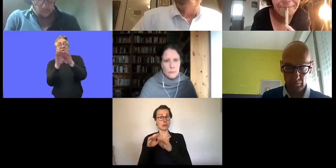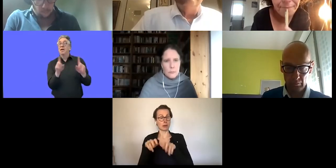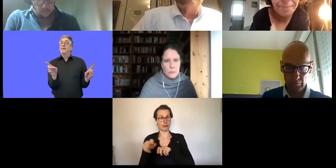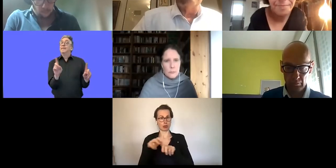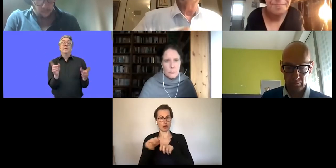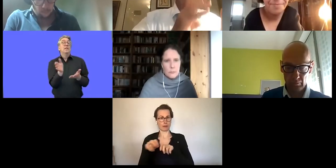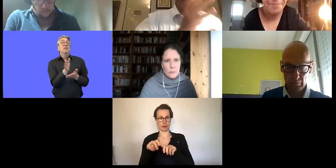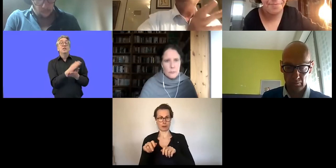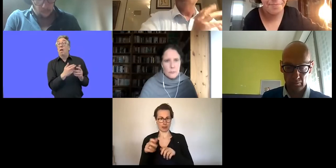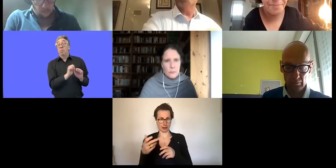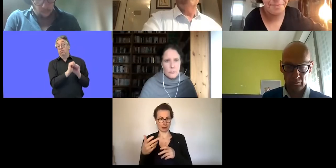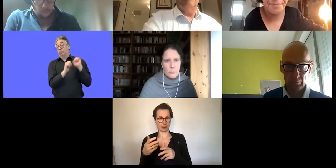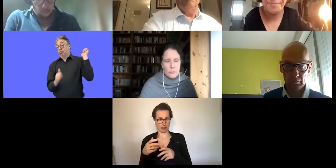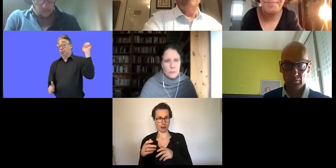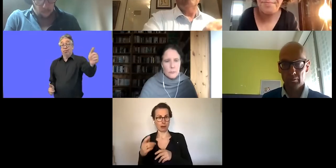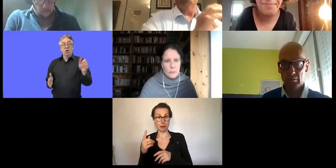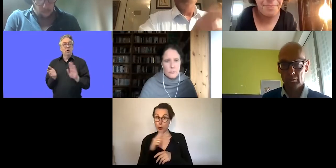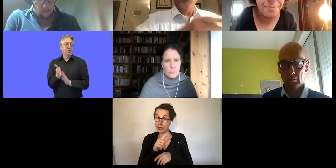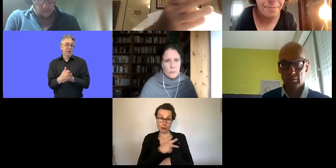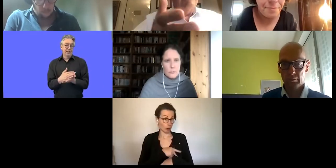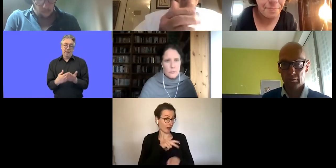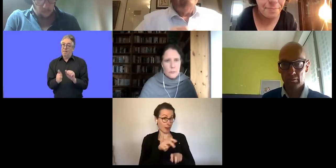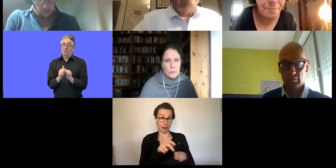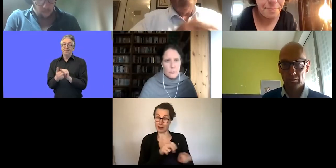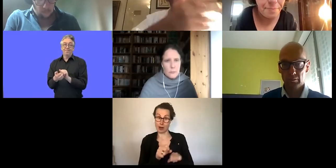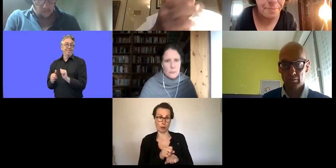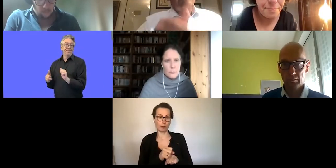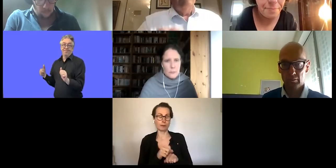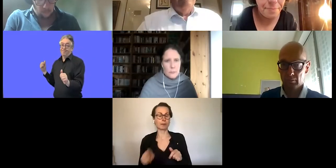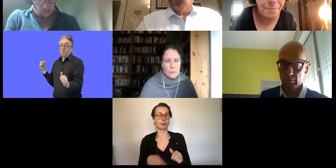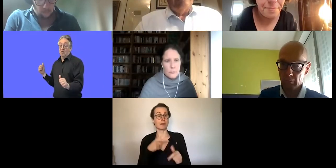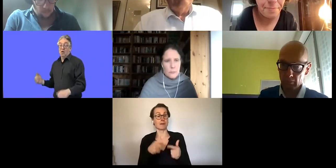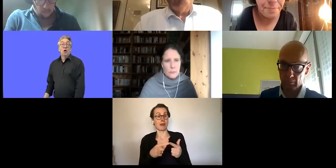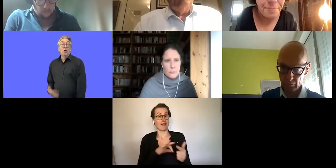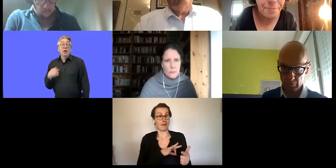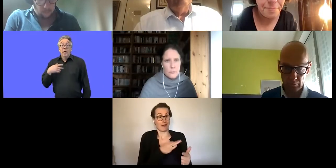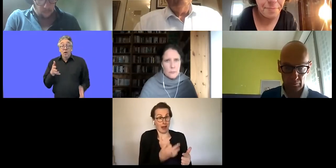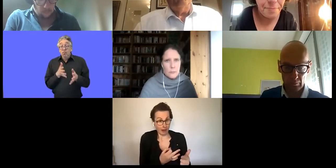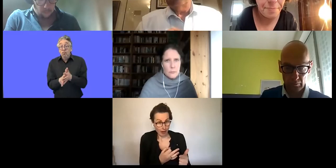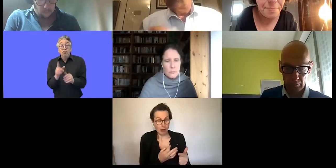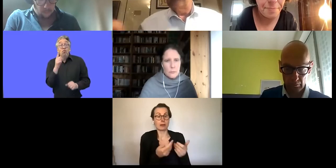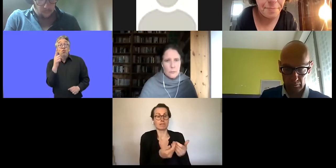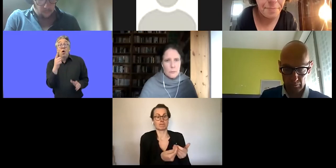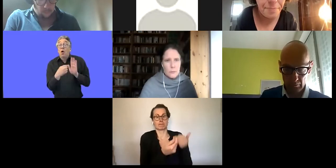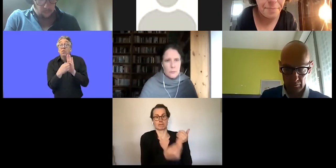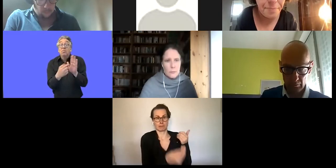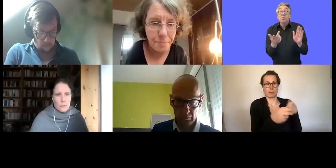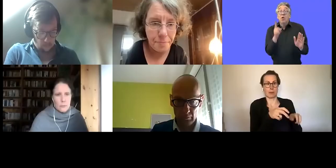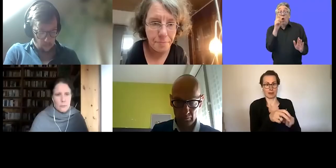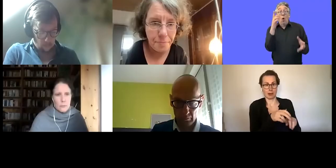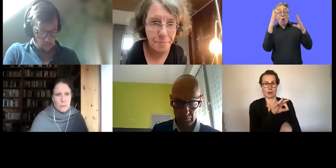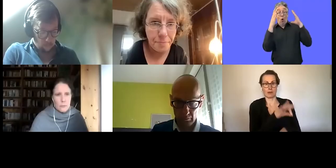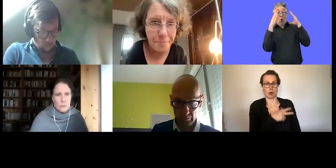für Sozialwirtschaft und nicht im Sozialministerium. Frankreich hat ein eigenes Ministerium für Sozialwirtschaft.